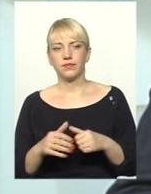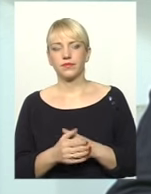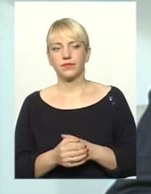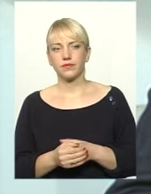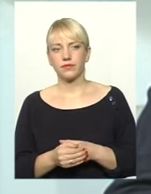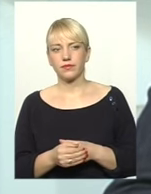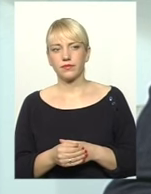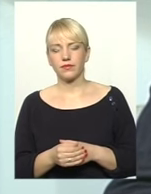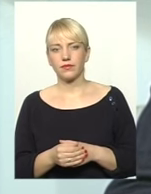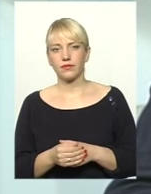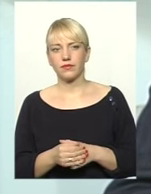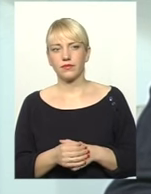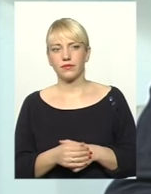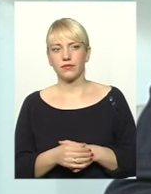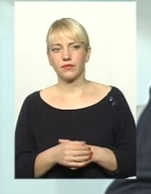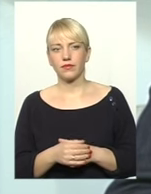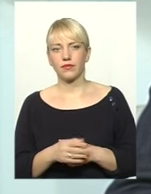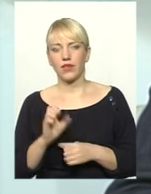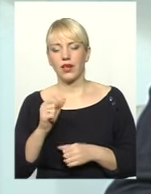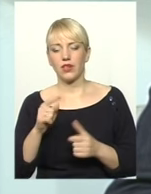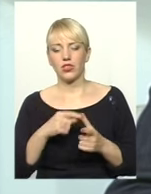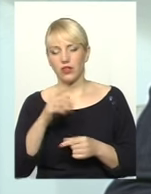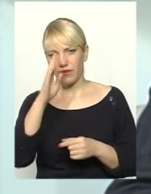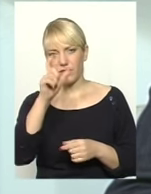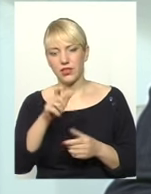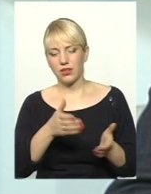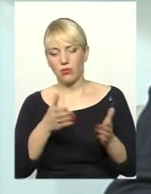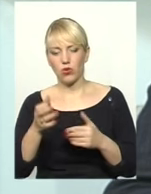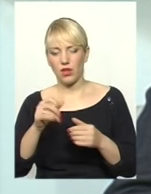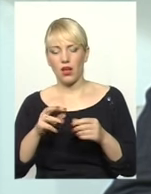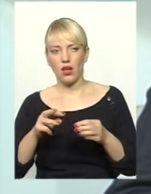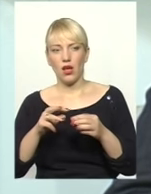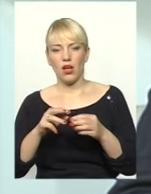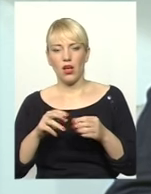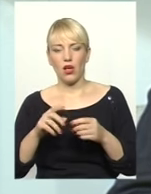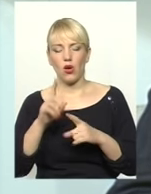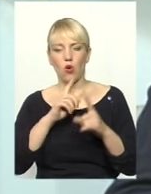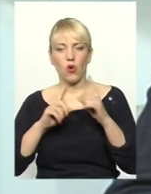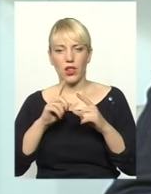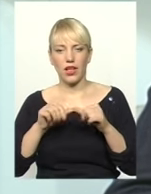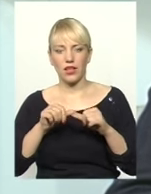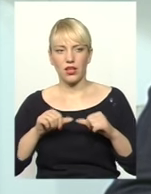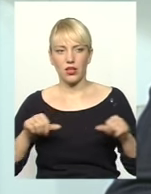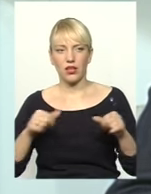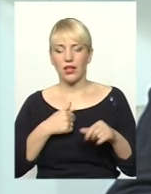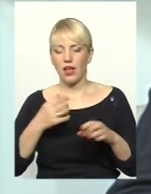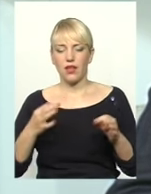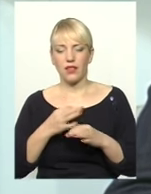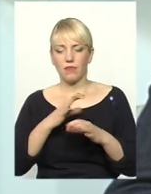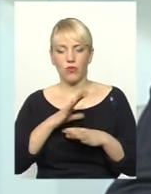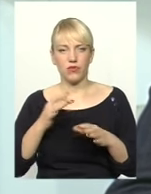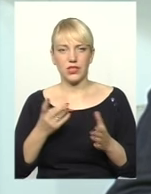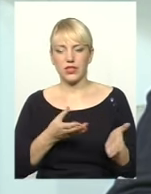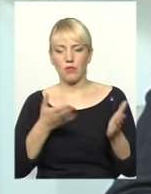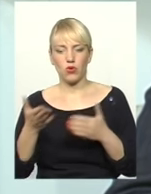адресую питання. А чи він запрошується на колеги обласної адміністрації, коли розглядається такі питання? Я одразу за себе скажу. Я ні разу не був запрошений,